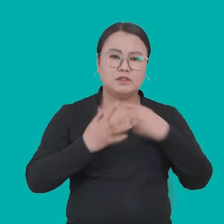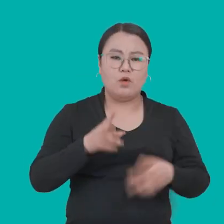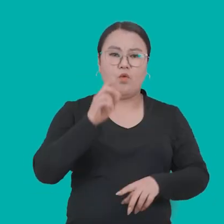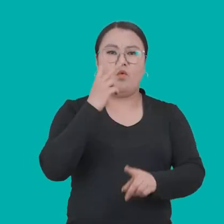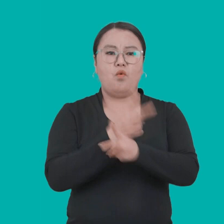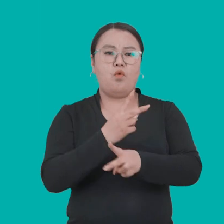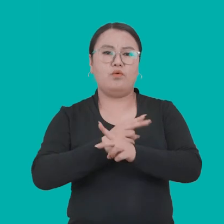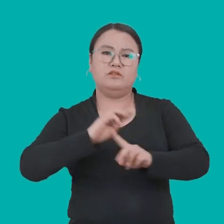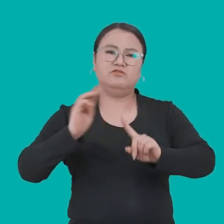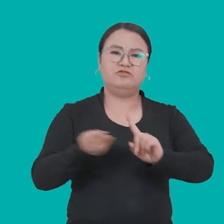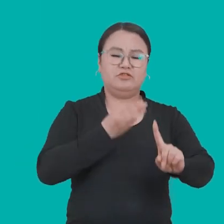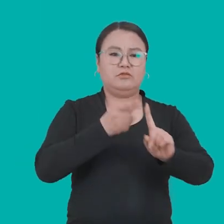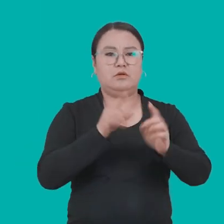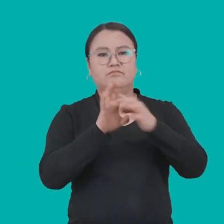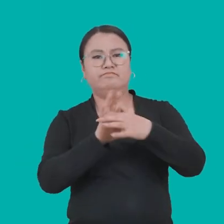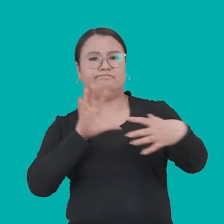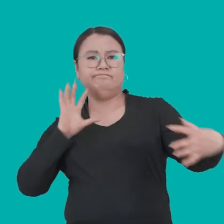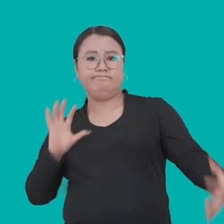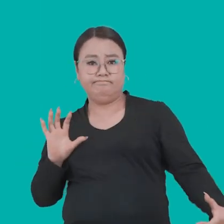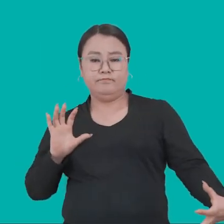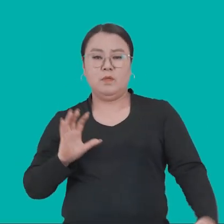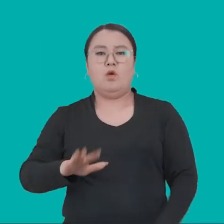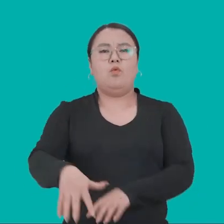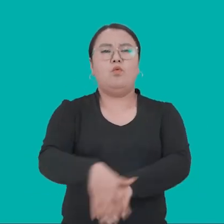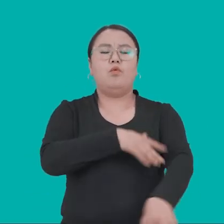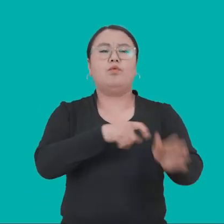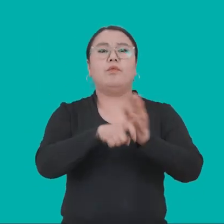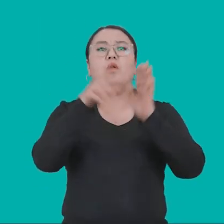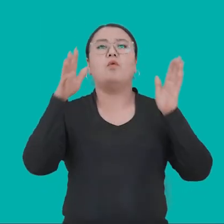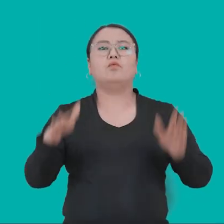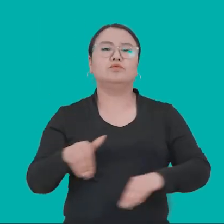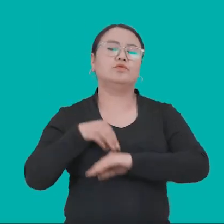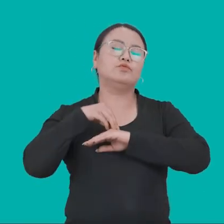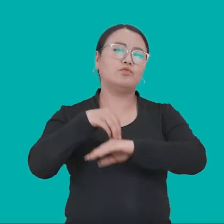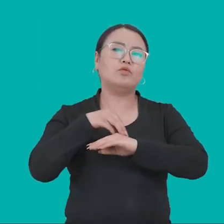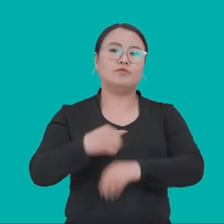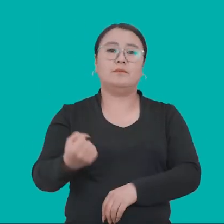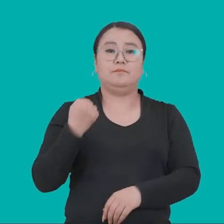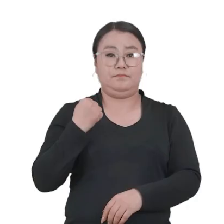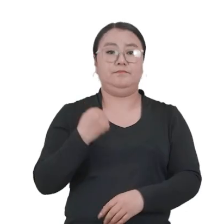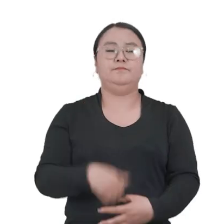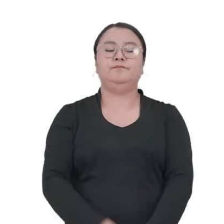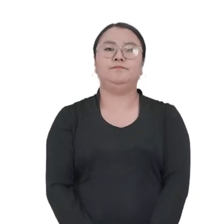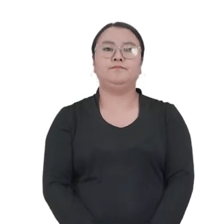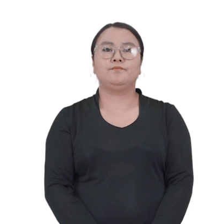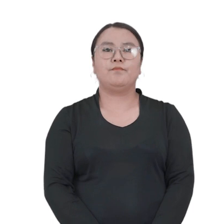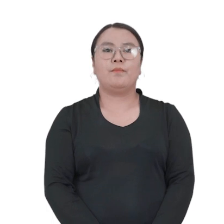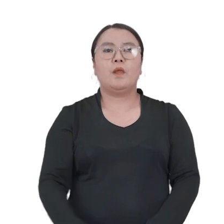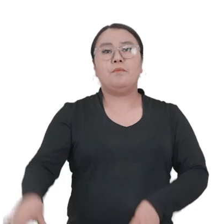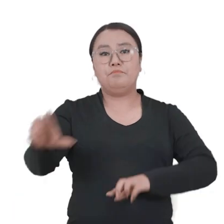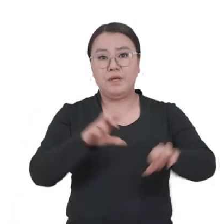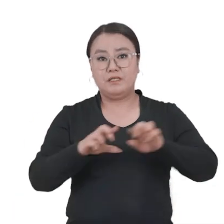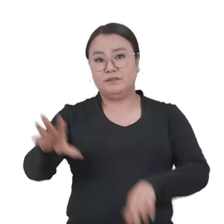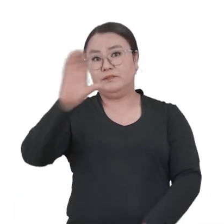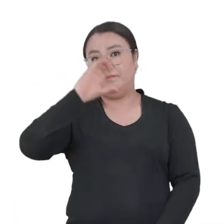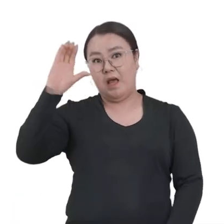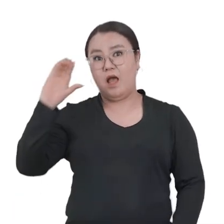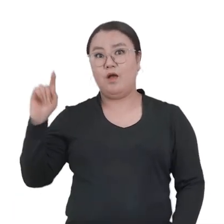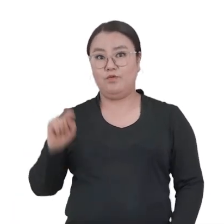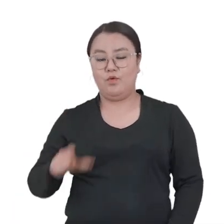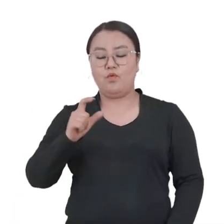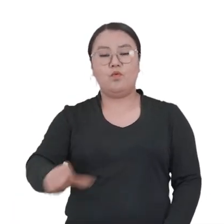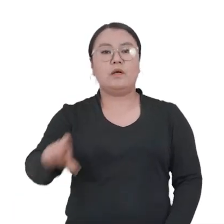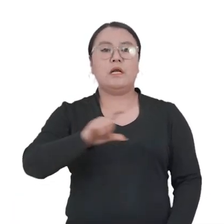ялшиэтгээлээс айнэгэд байгаа зуғсүхүй, өртүүгцэн даа, төртүүртөө бай чадах юм. Хүнсэндэй бизнесъйн байг үлүүүд